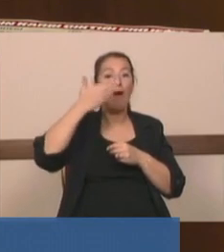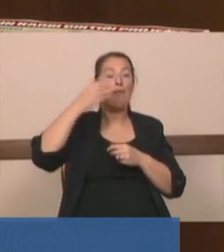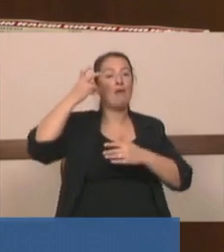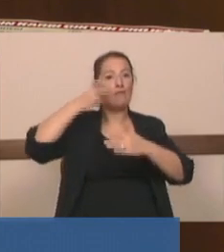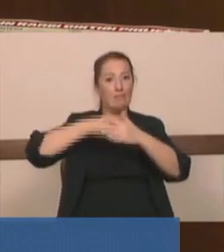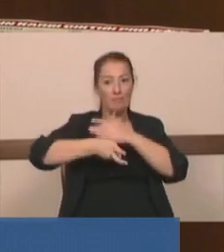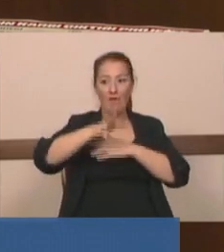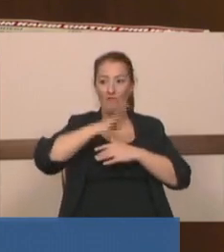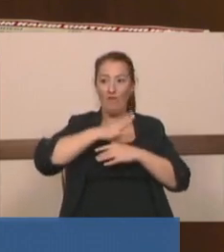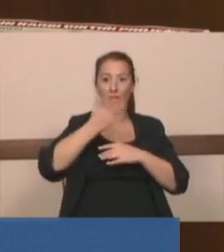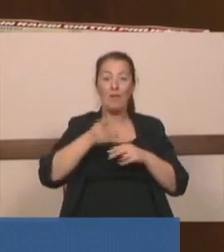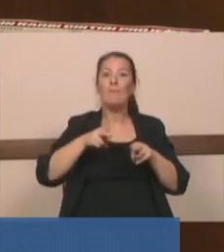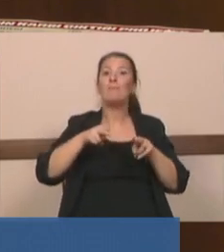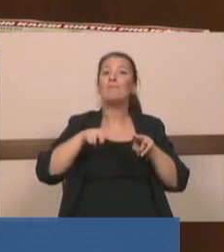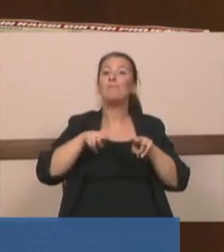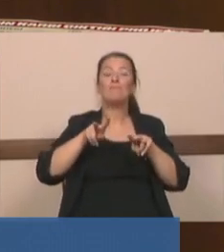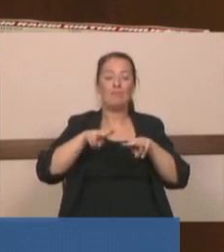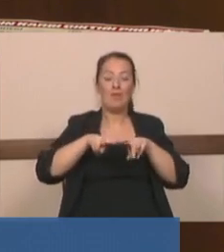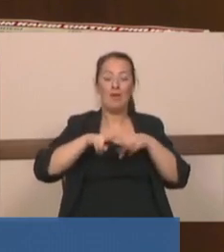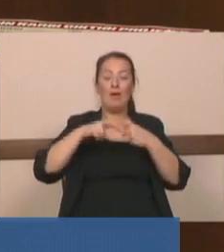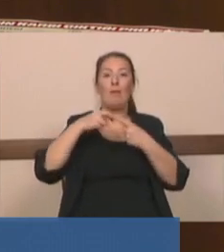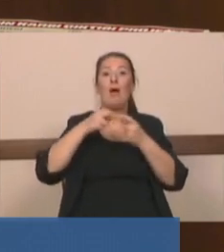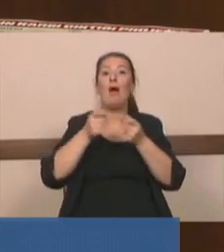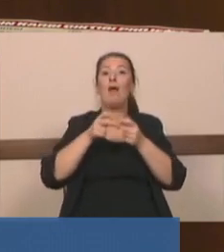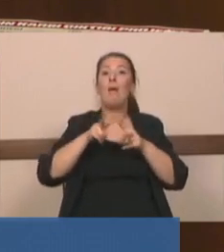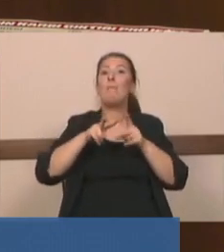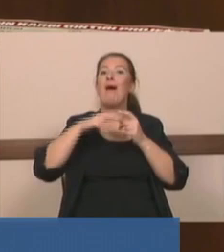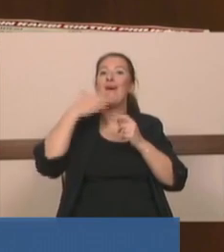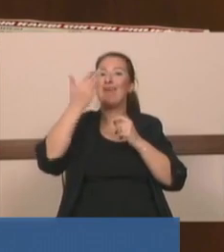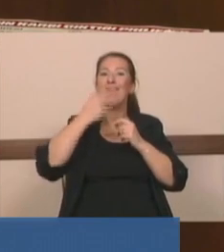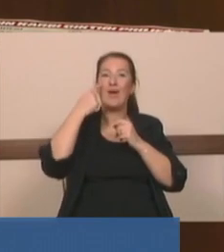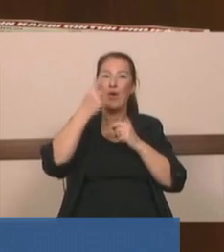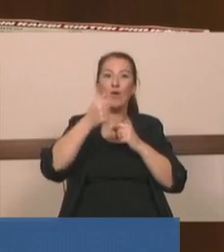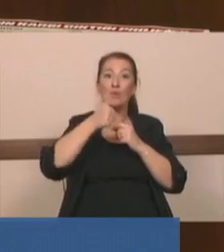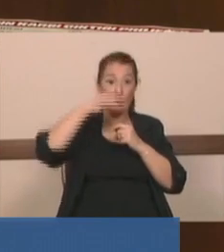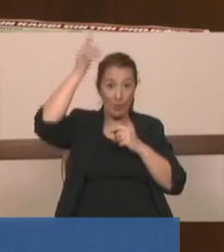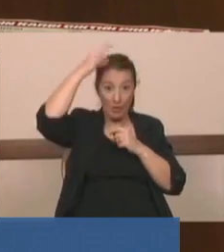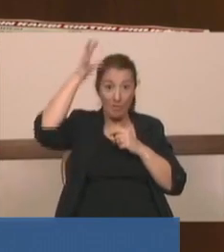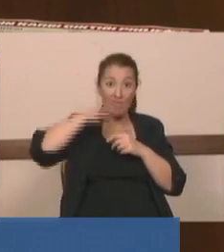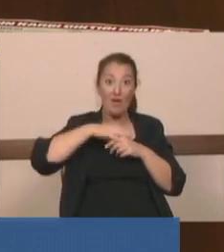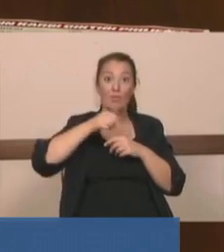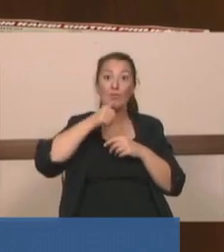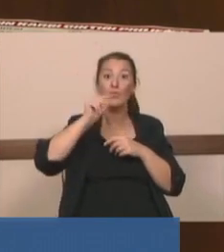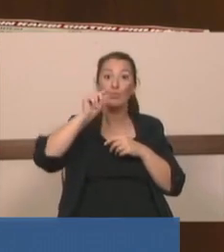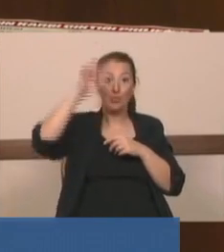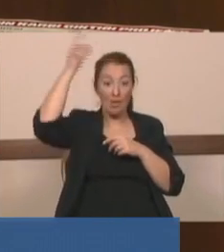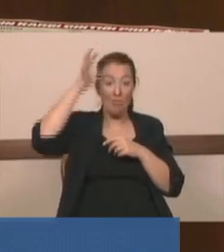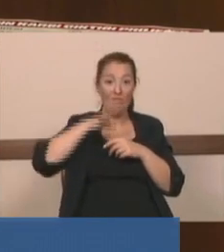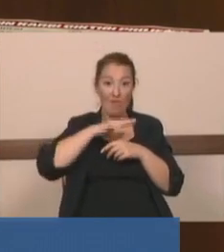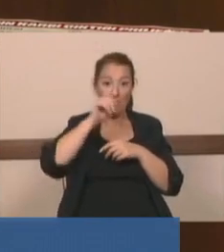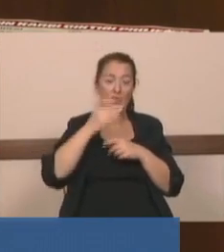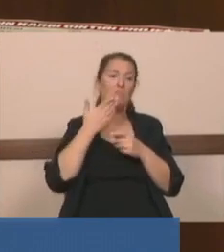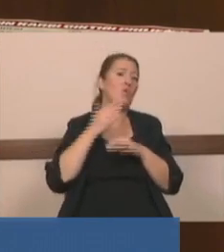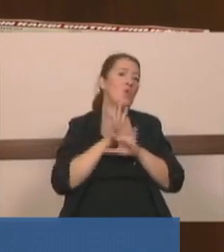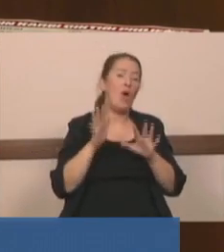Marmara'ya bindiğinizde kafanıza tuzunuzu damladı mı hiç? Damlayan var mı arkadaşlar? Marmaray gibi bir